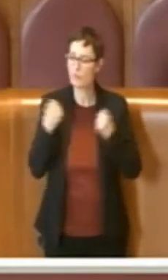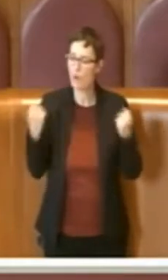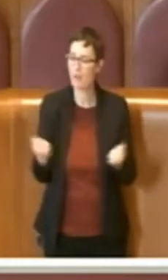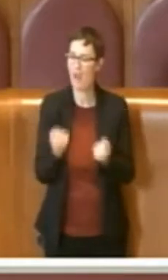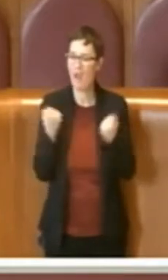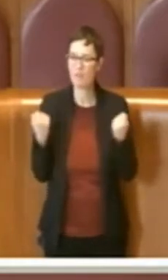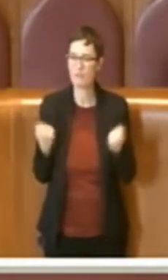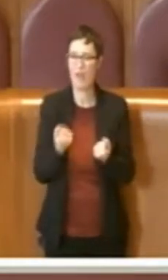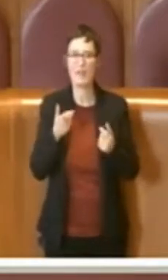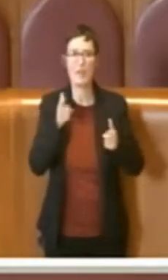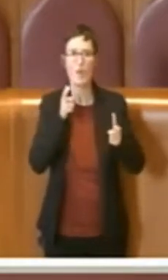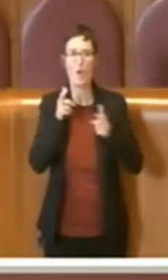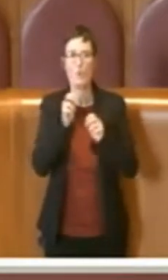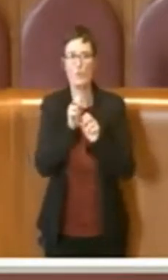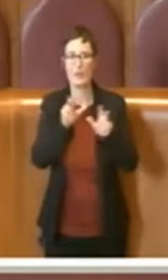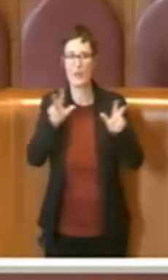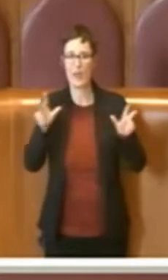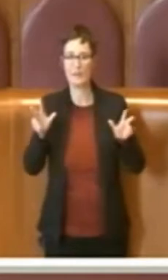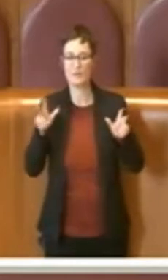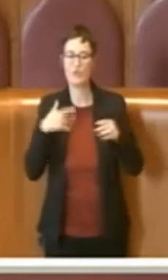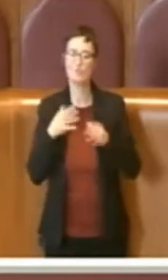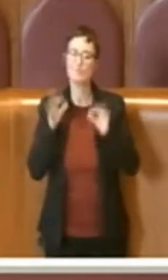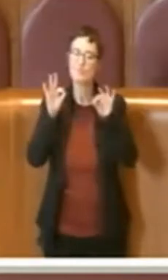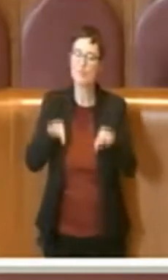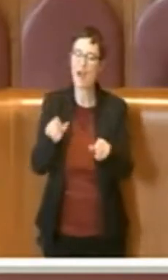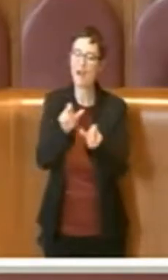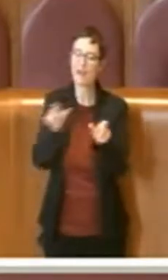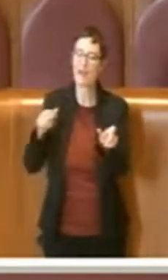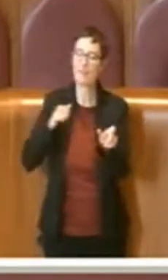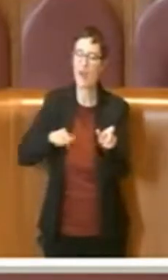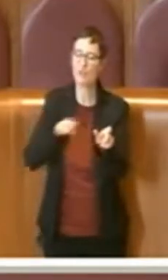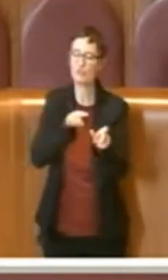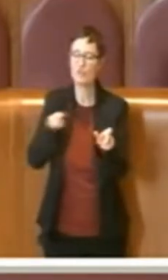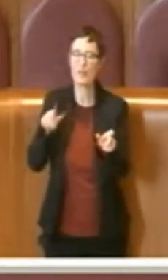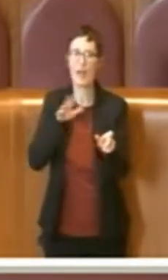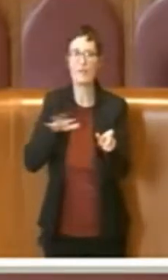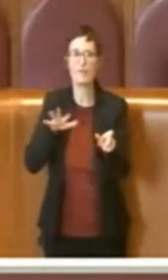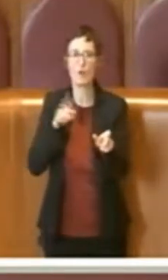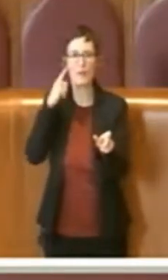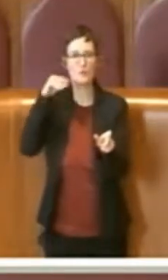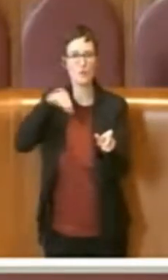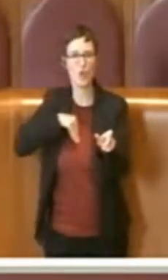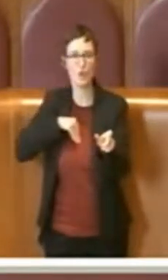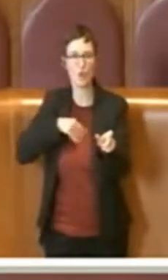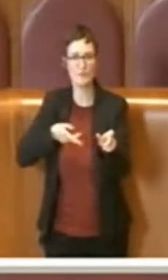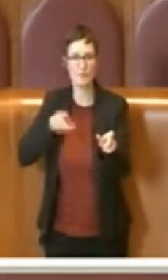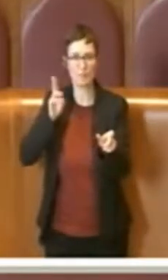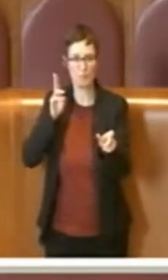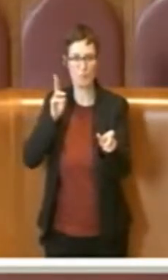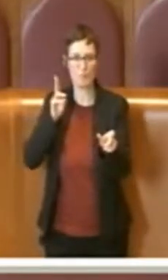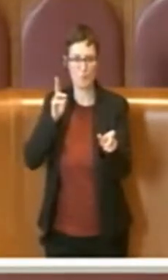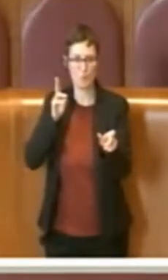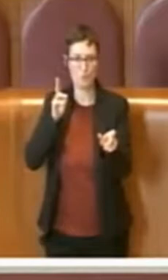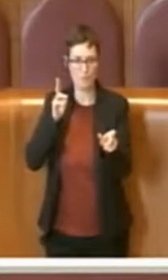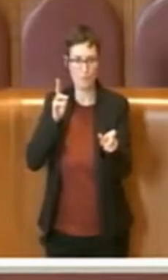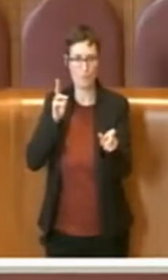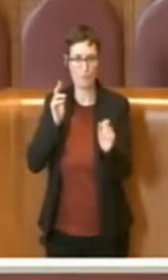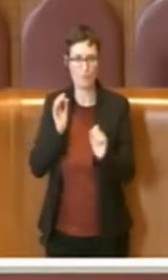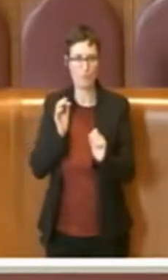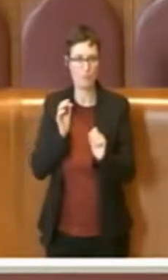proprio per sensibilizzare il cittadino ad avere più consapevolezza e più coscienza del